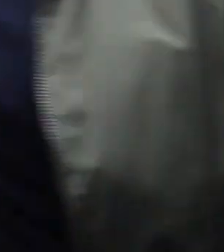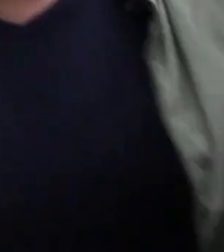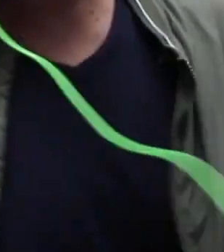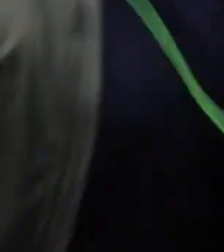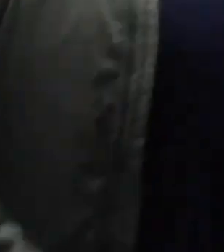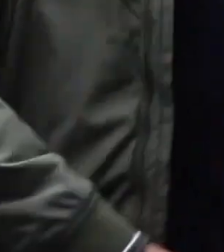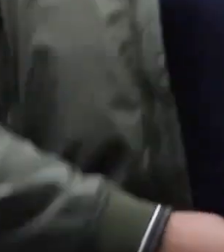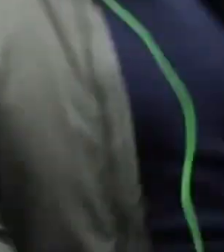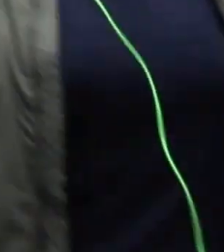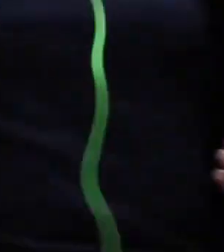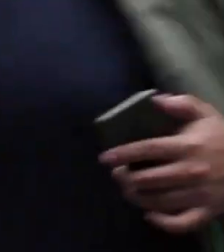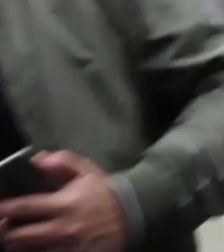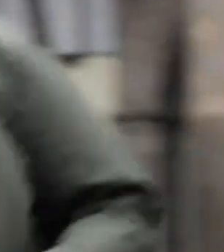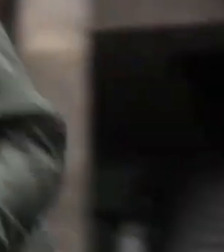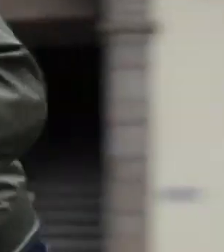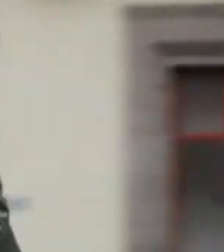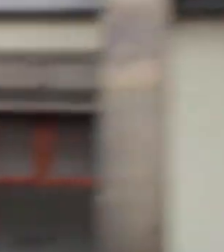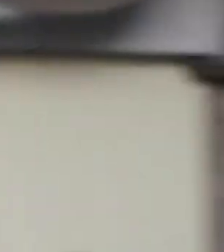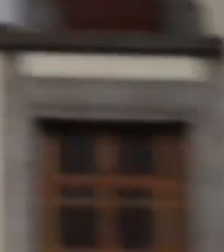блок Un Un Un